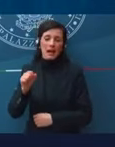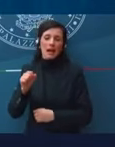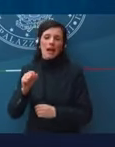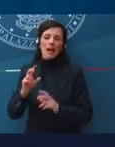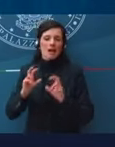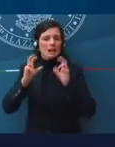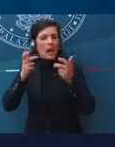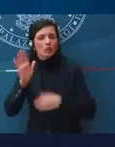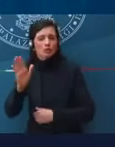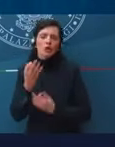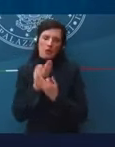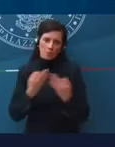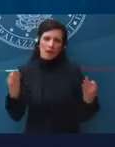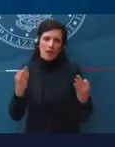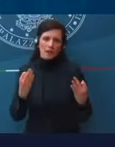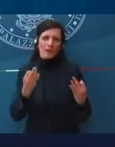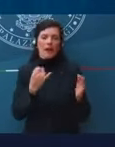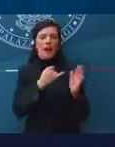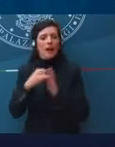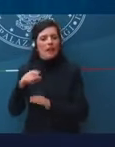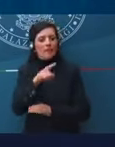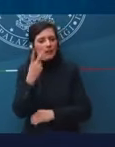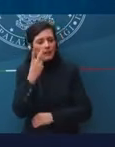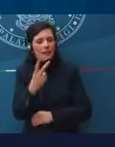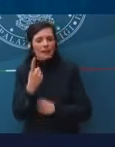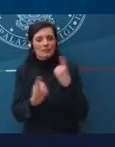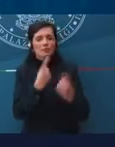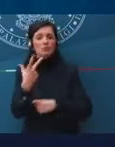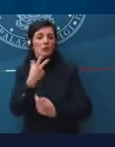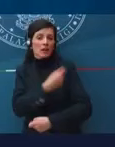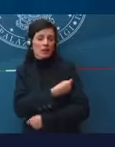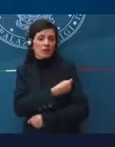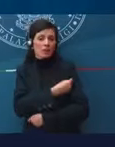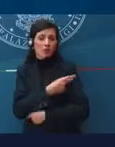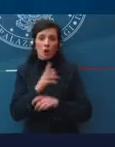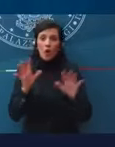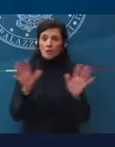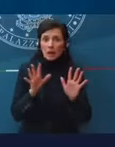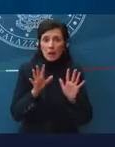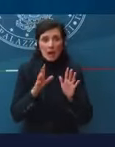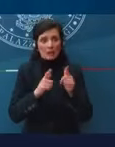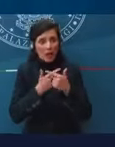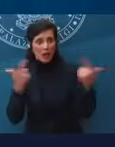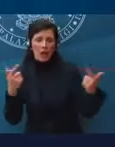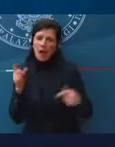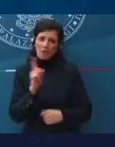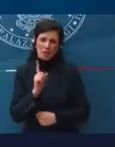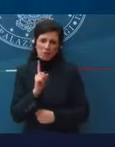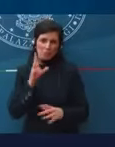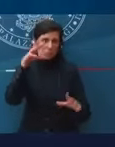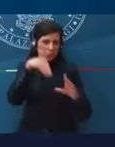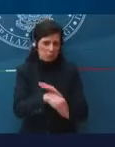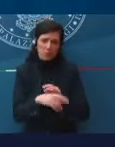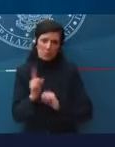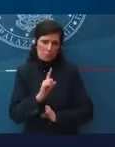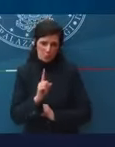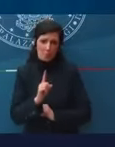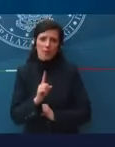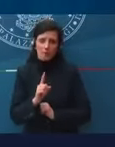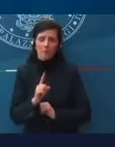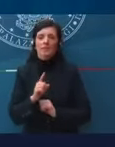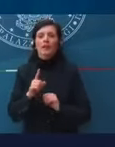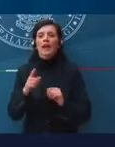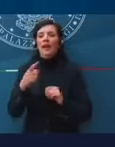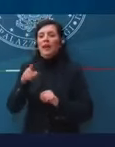visto che la caduta delle vaccinazioni non è stata così drammatica. con la Lega. Ma oggi